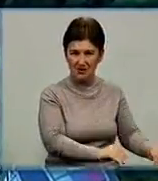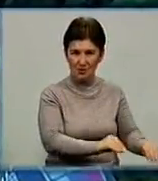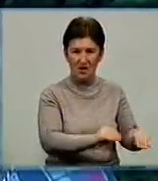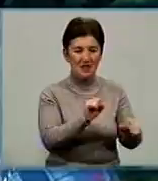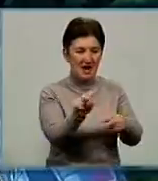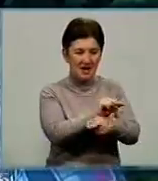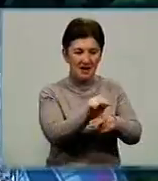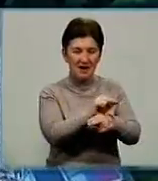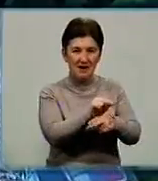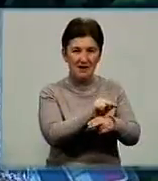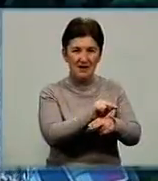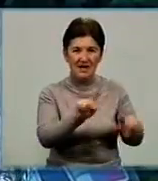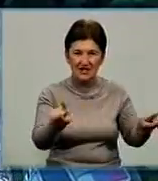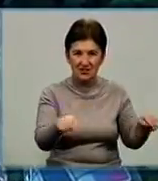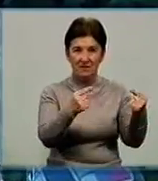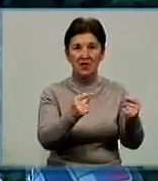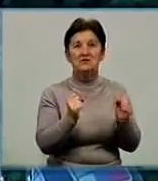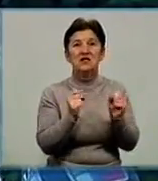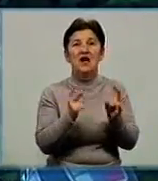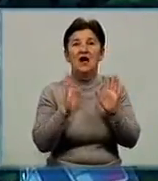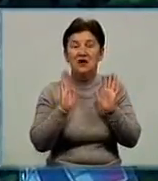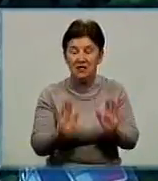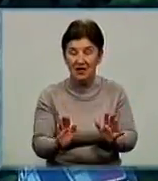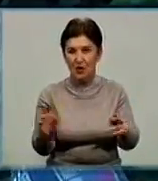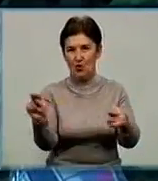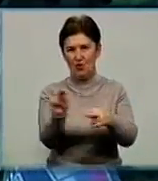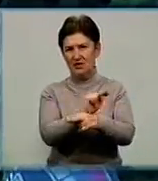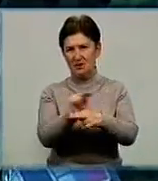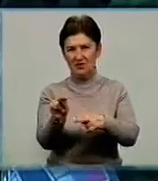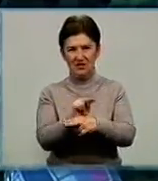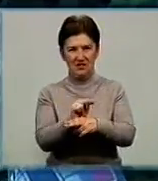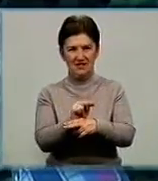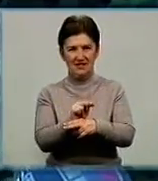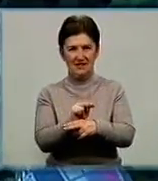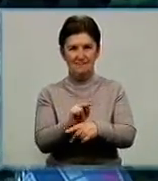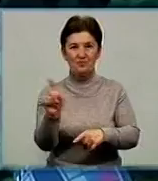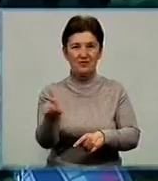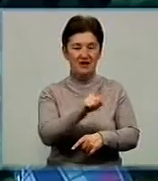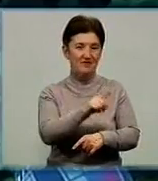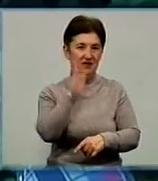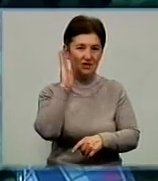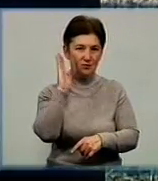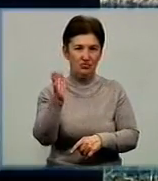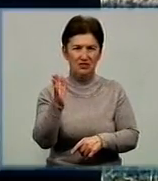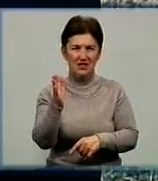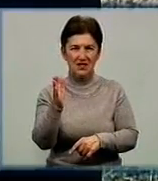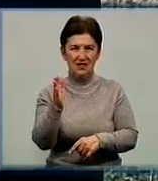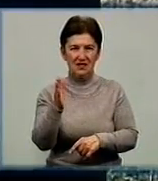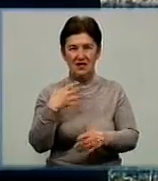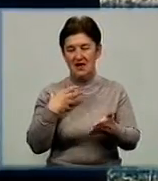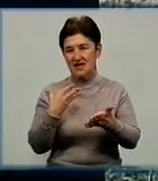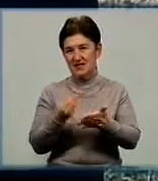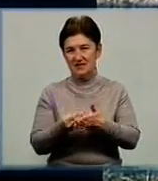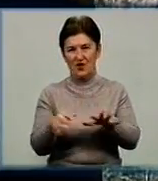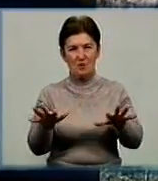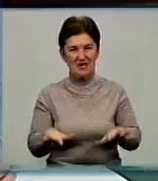реставрації. Тому як тільки його відремонтують, відреставрують, він буде повинен на своє місце.